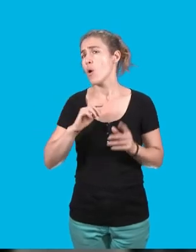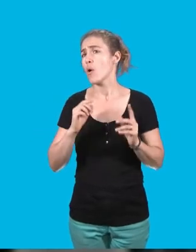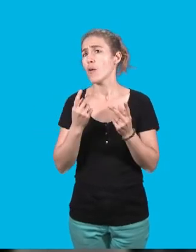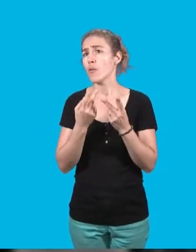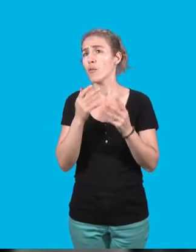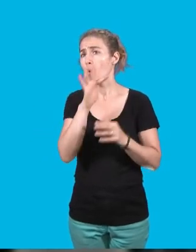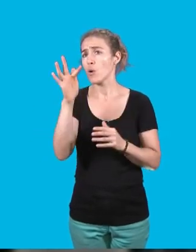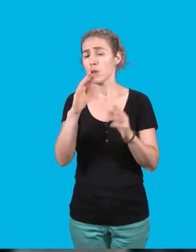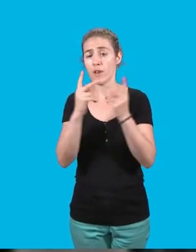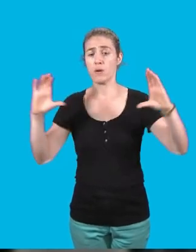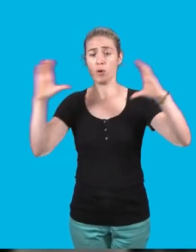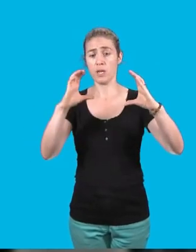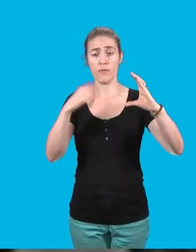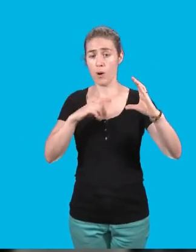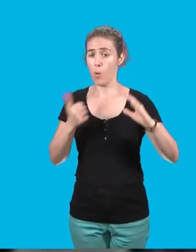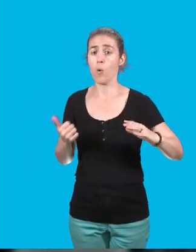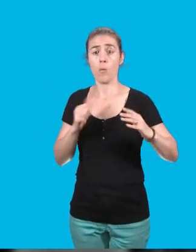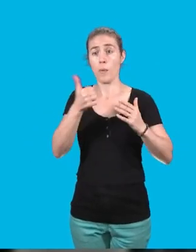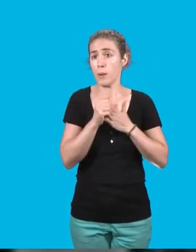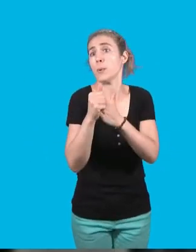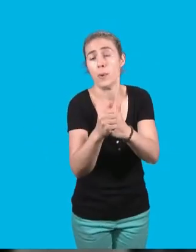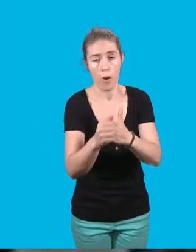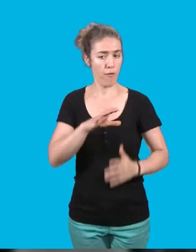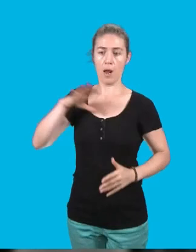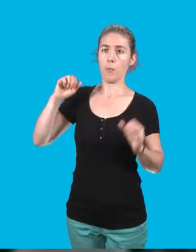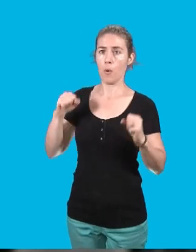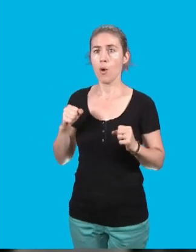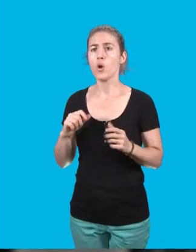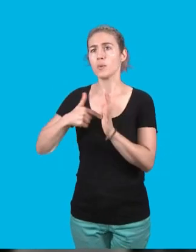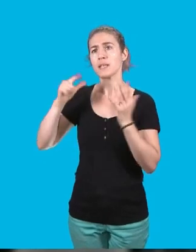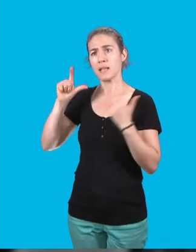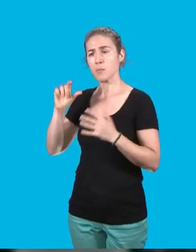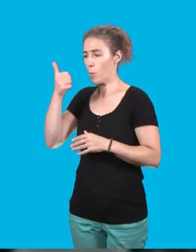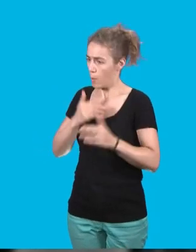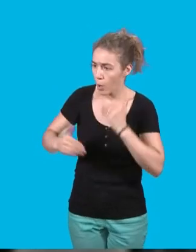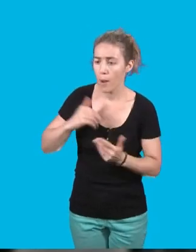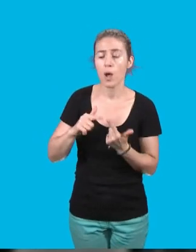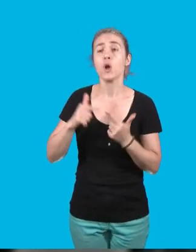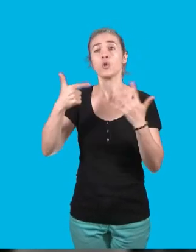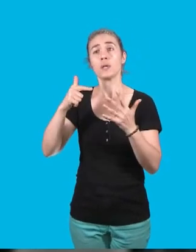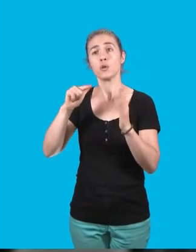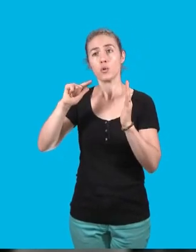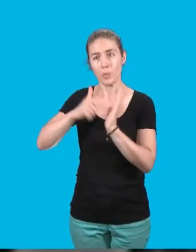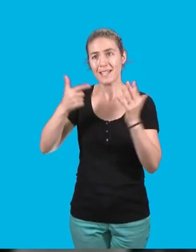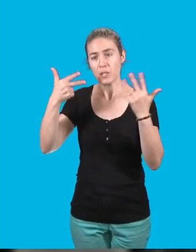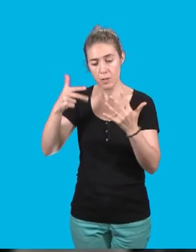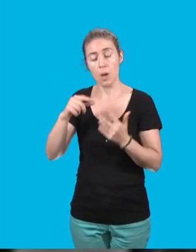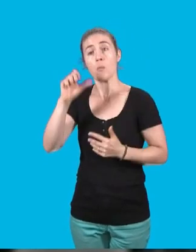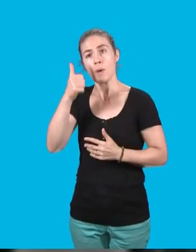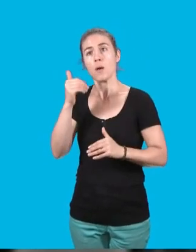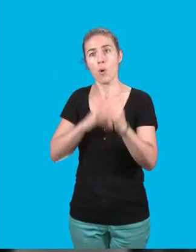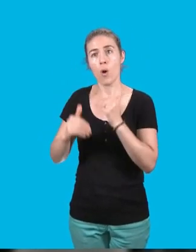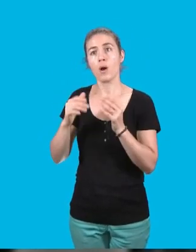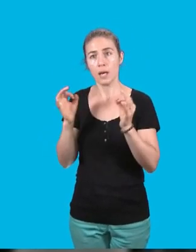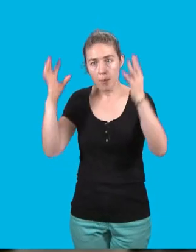en la matière. En 2007, nous mettions en place un premier plan. En 2018, nous adoptions notre premier plan climat et